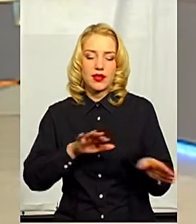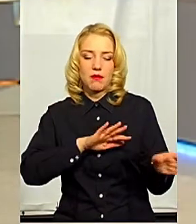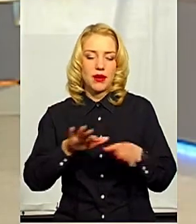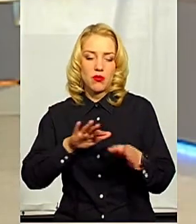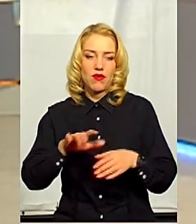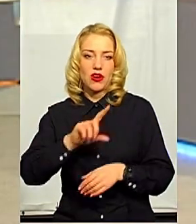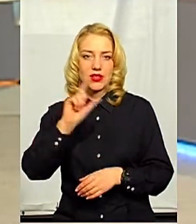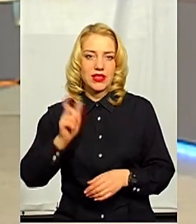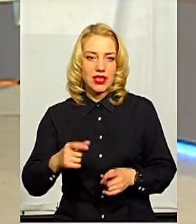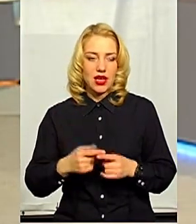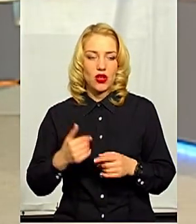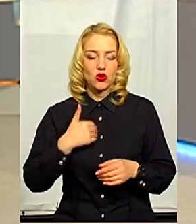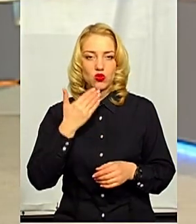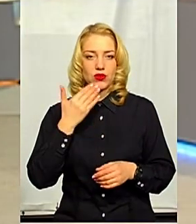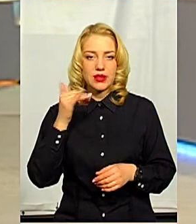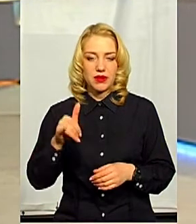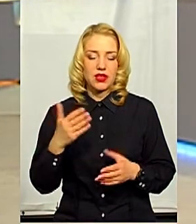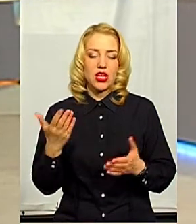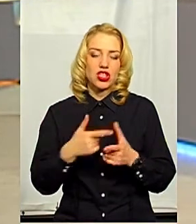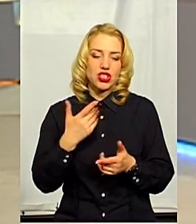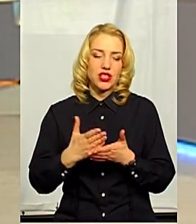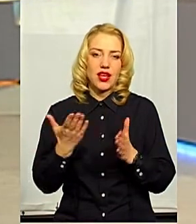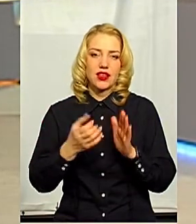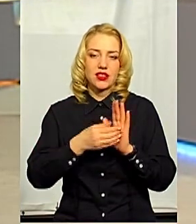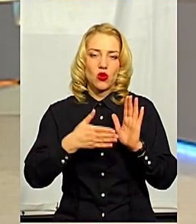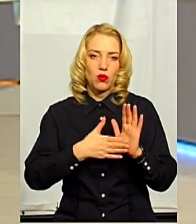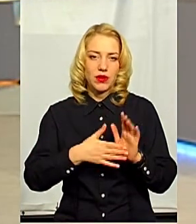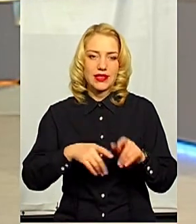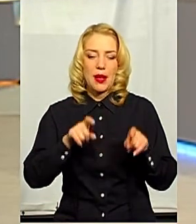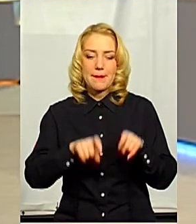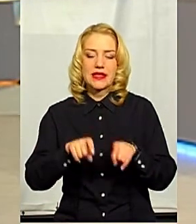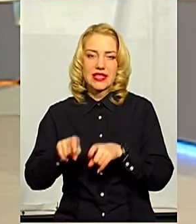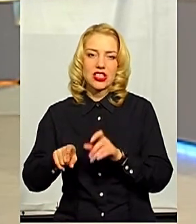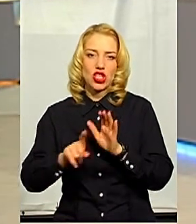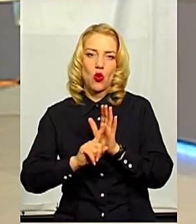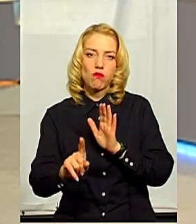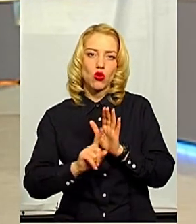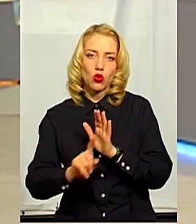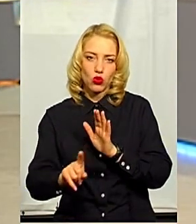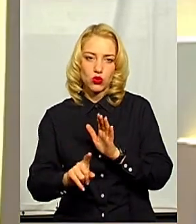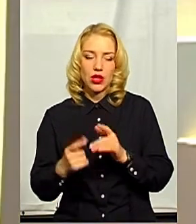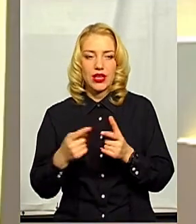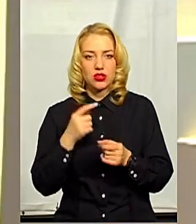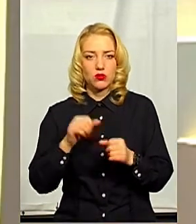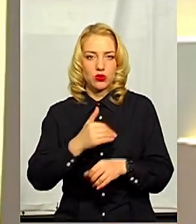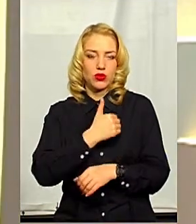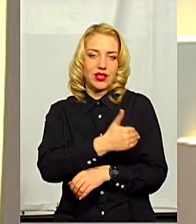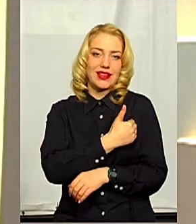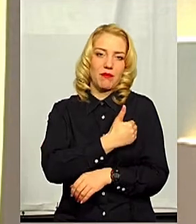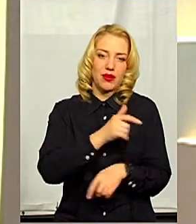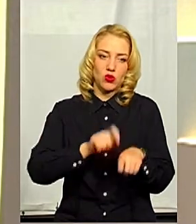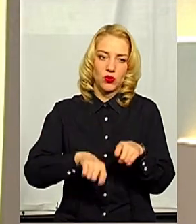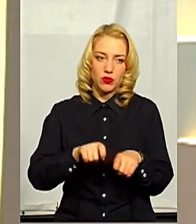хочу запитати, чи ведеться якийсь облік пасажиропотоку? Чи можливо якийсь додатковий температурний скринінг